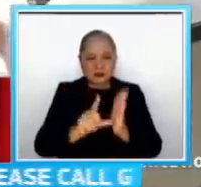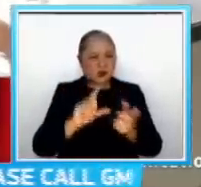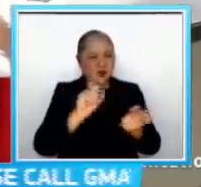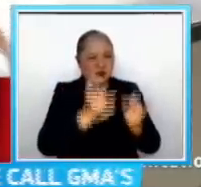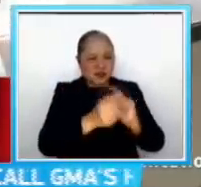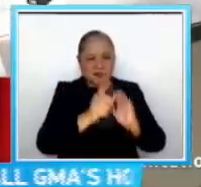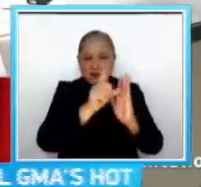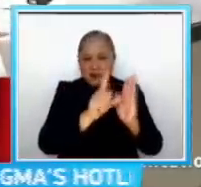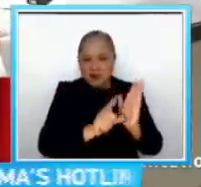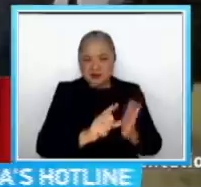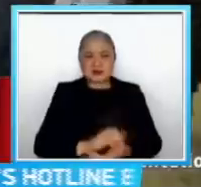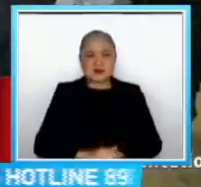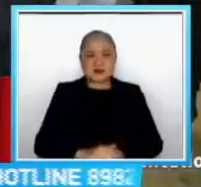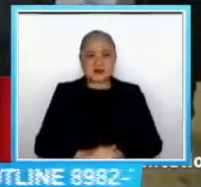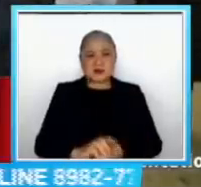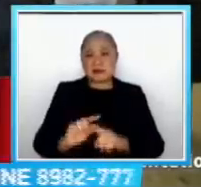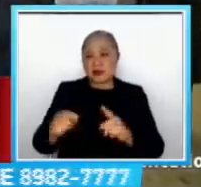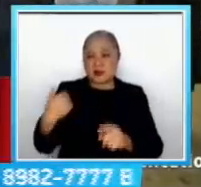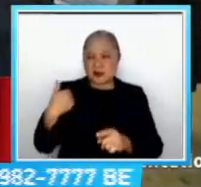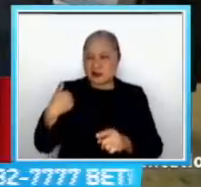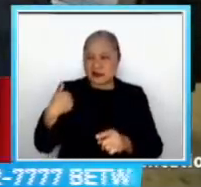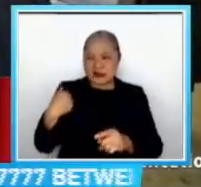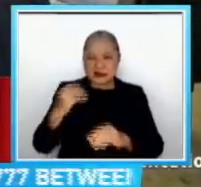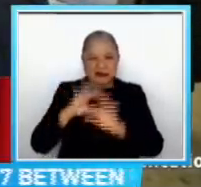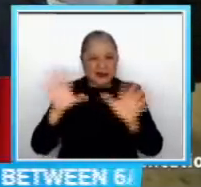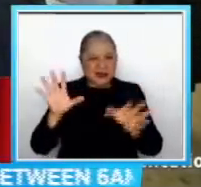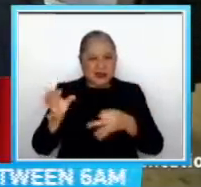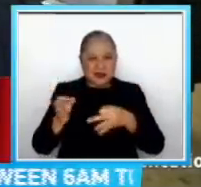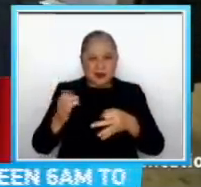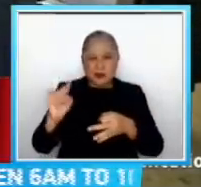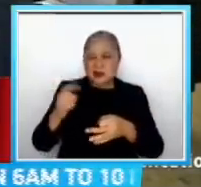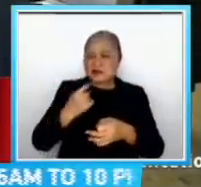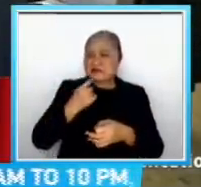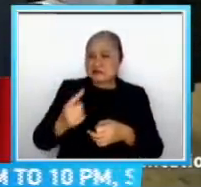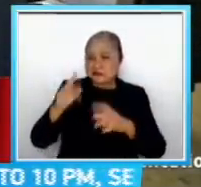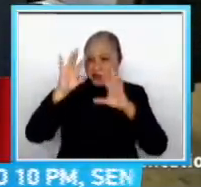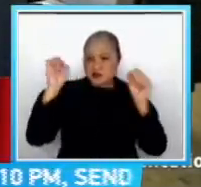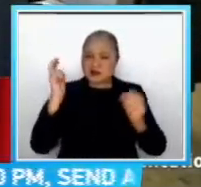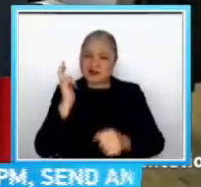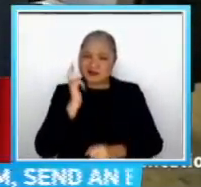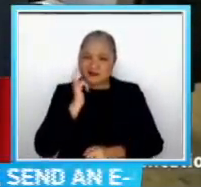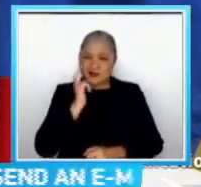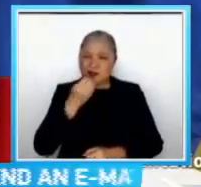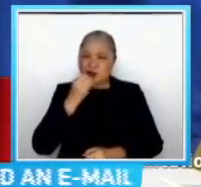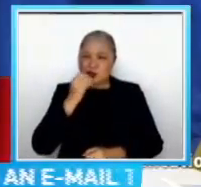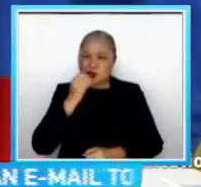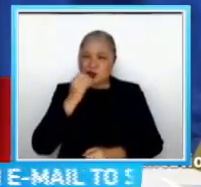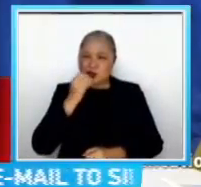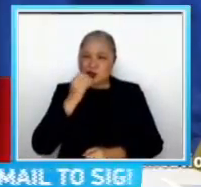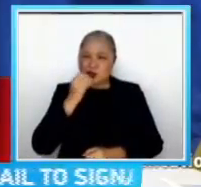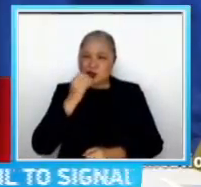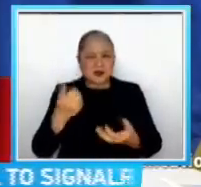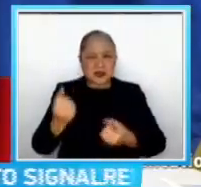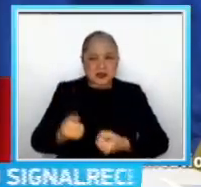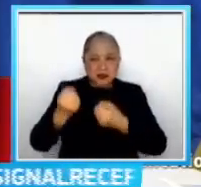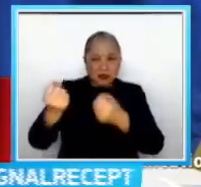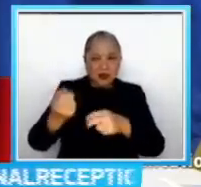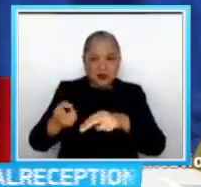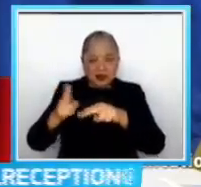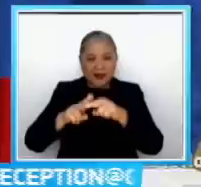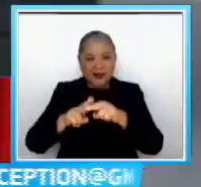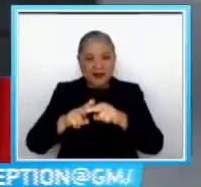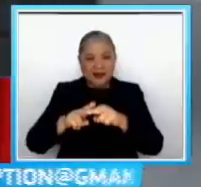Pero wala pang linaw sa ngayon kung ano ang utos ng Pangulo At wala pa rin direktang tugon sa mungkahing magdeklara ng State of Economic